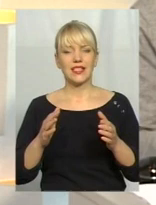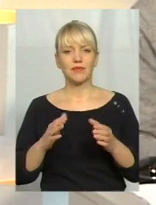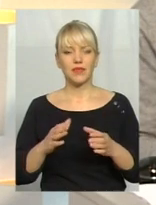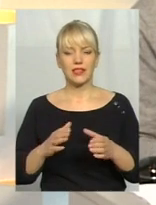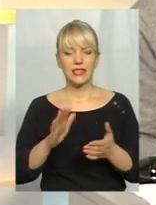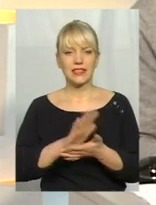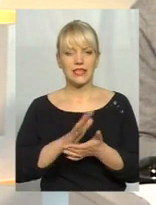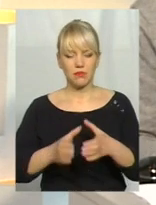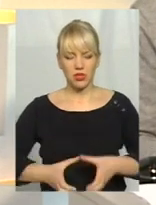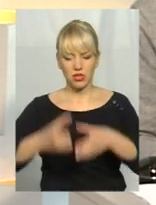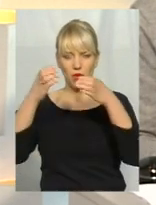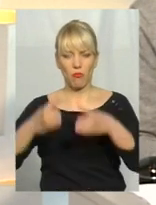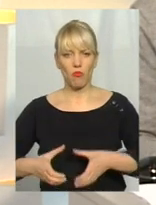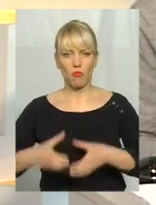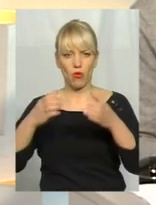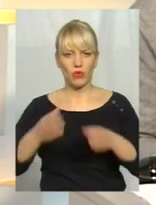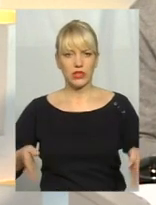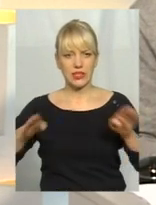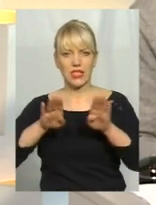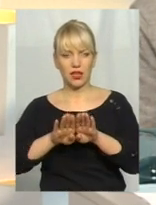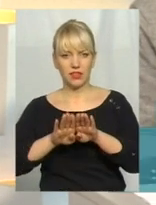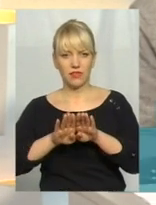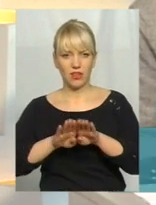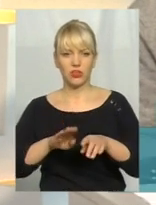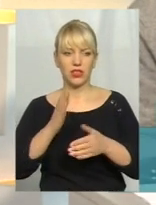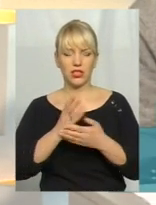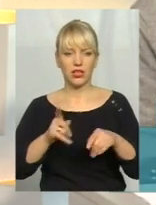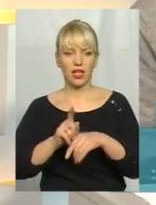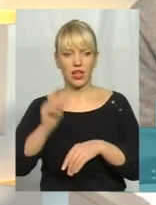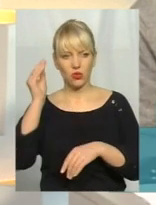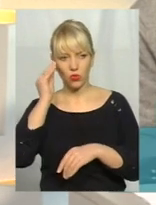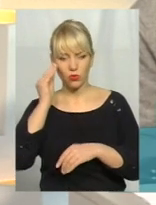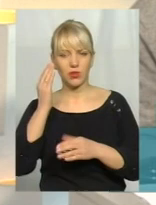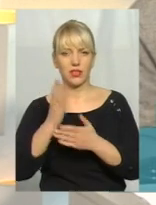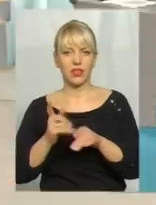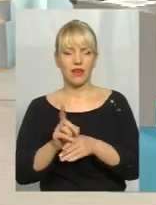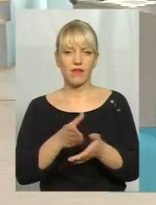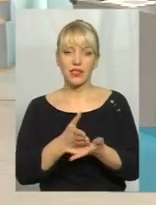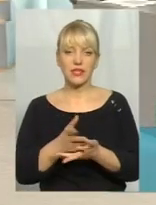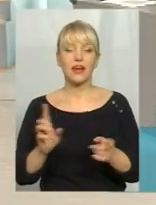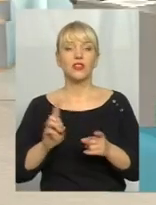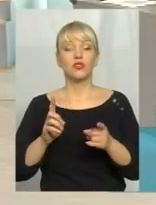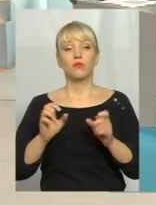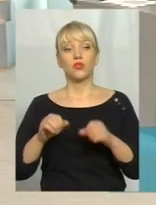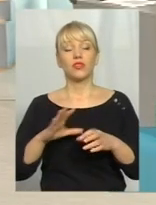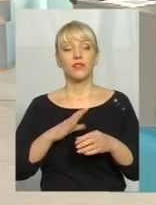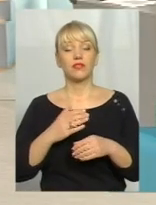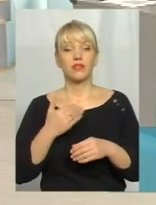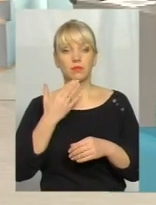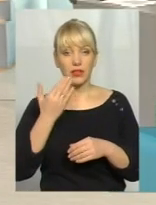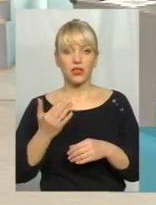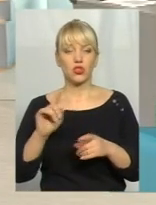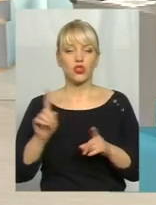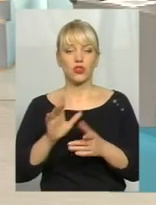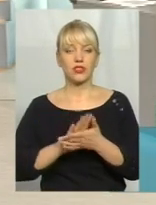багатоповерхівках. Є така думка, версія, я не знаю, наскільки вона відповідає дійсності, можливо, ви дистовідуєте на це запитання, що